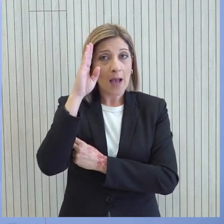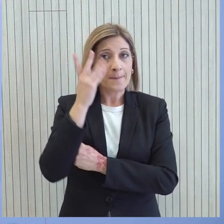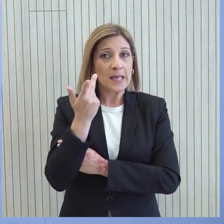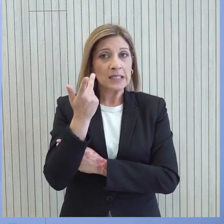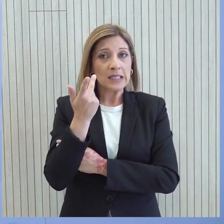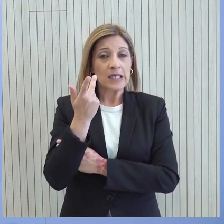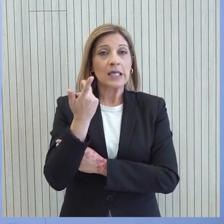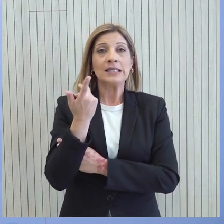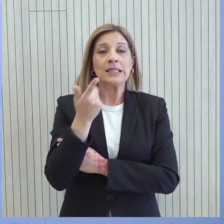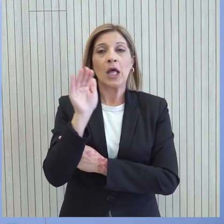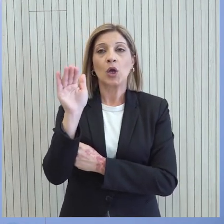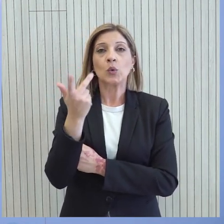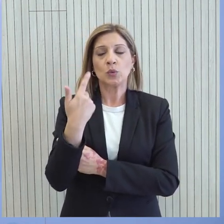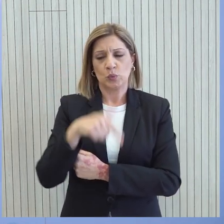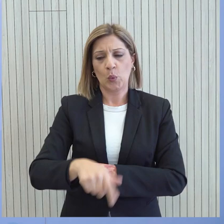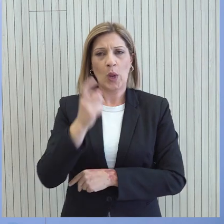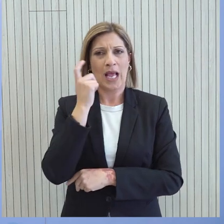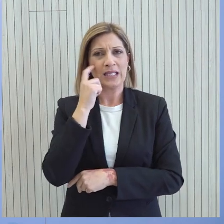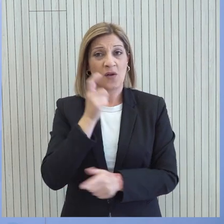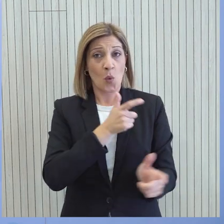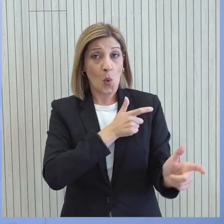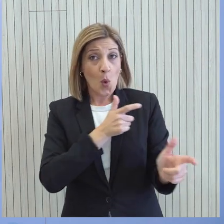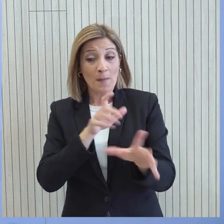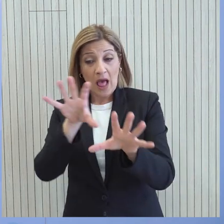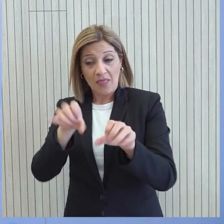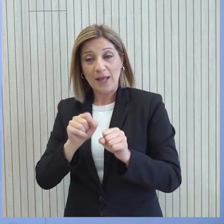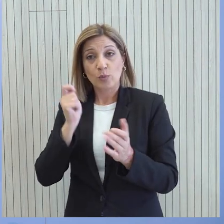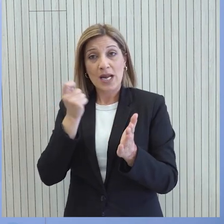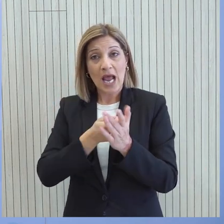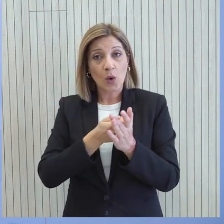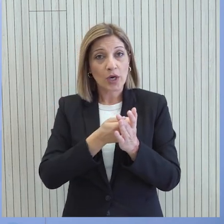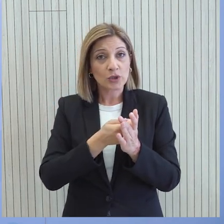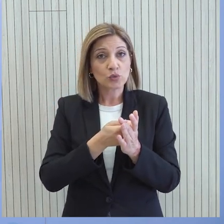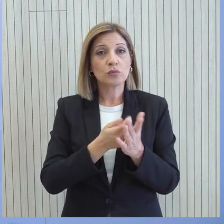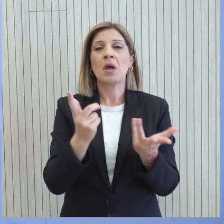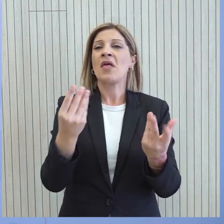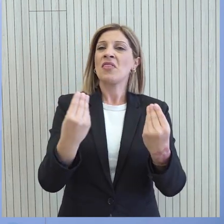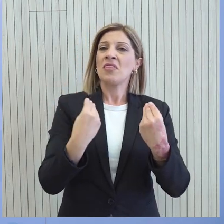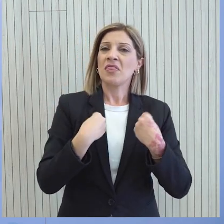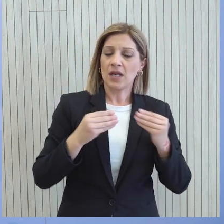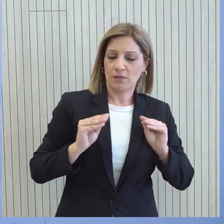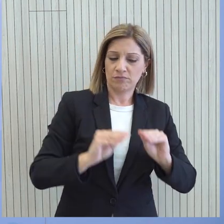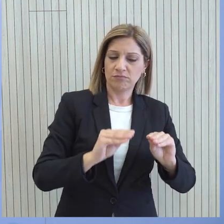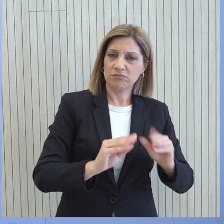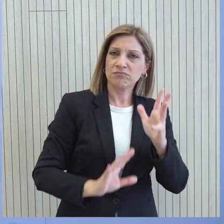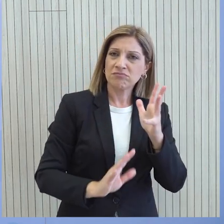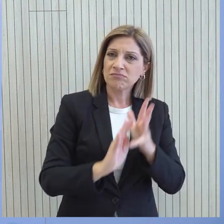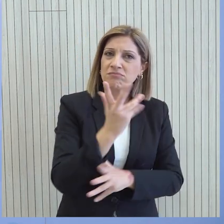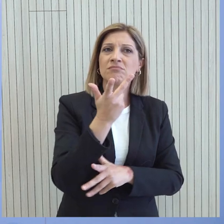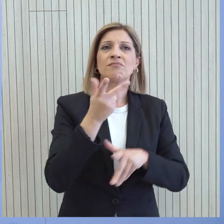Δηλαδή θα αρχίσουμε να λαμβάνουμε και οπλισμό Αντιλαμβάνομαστε ότι παρέχουμε υποδομές Υπάρχει η αναβάθμιση της